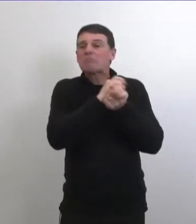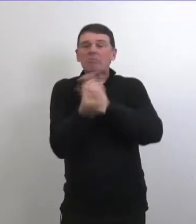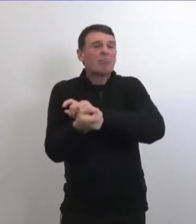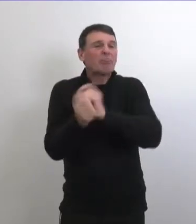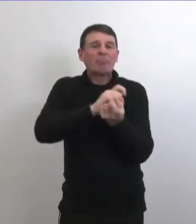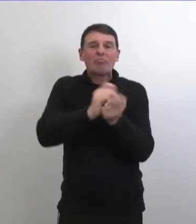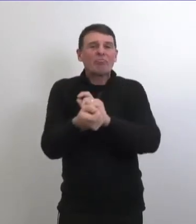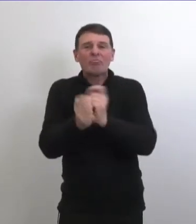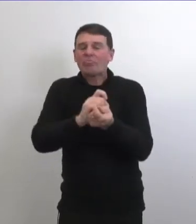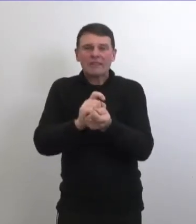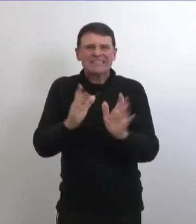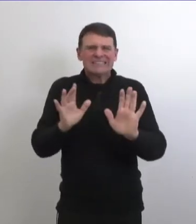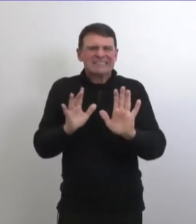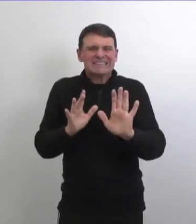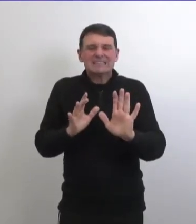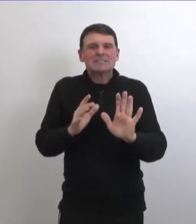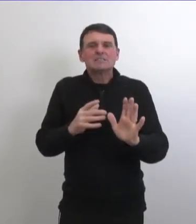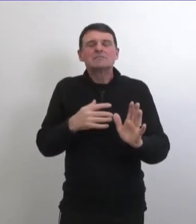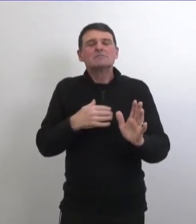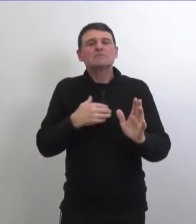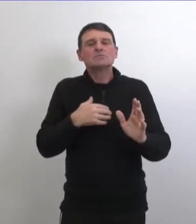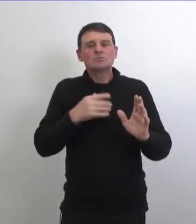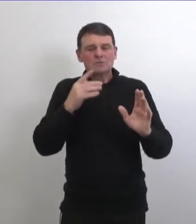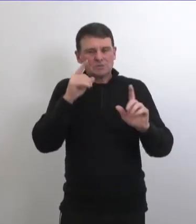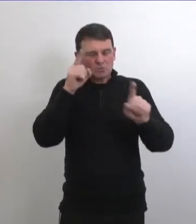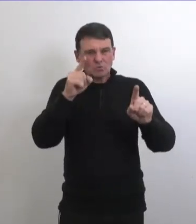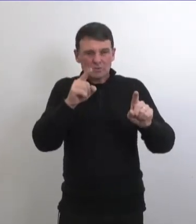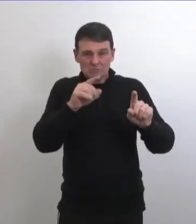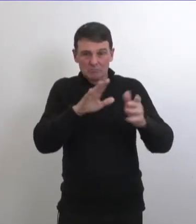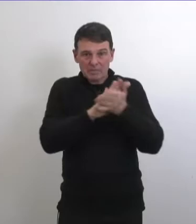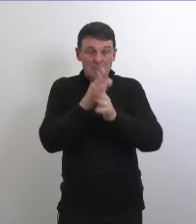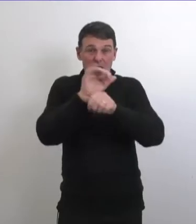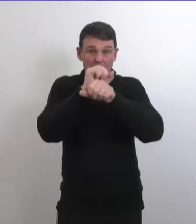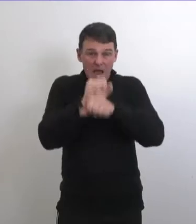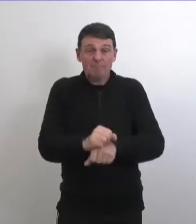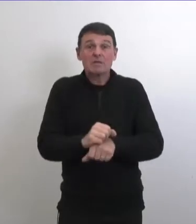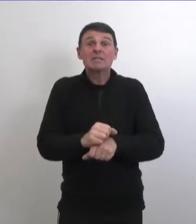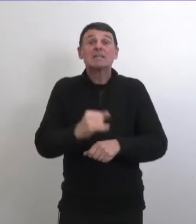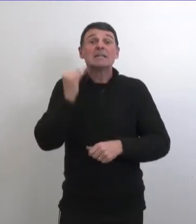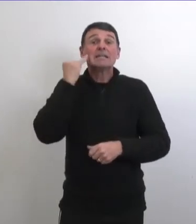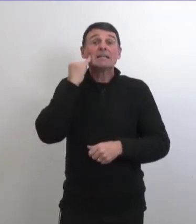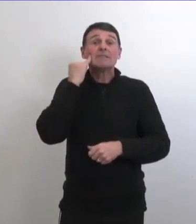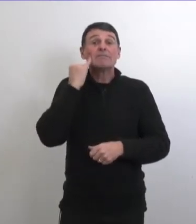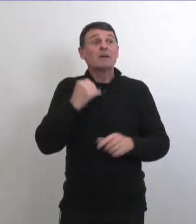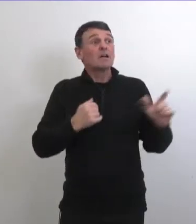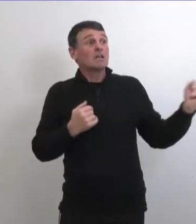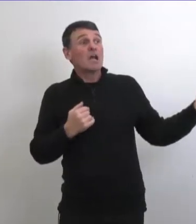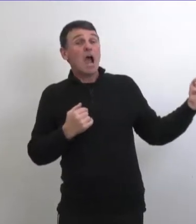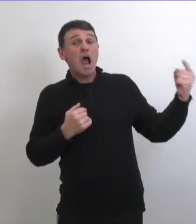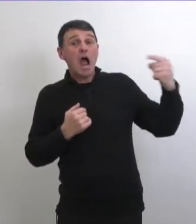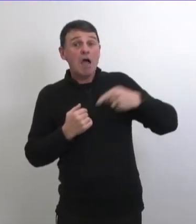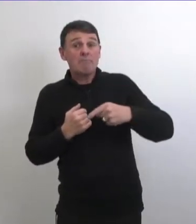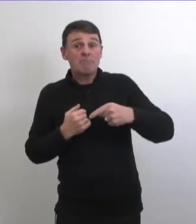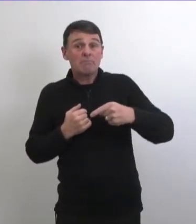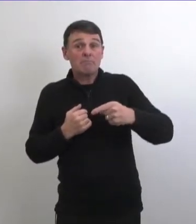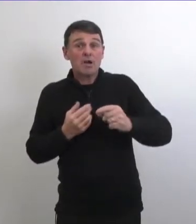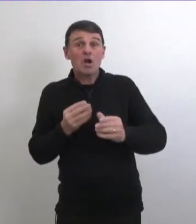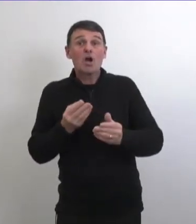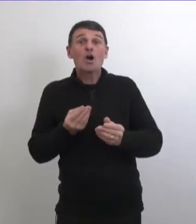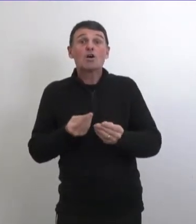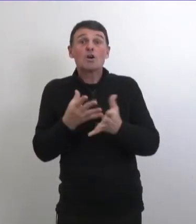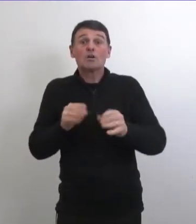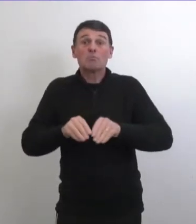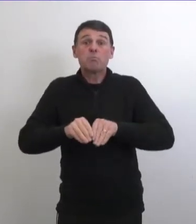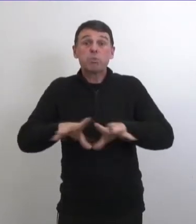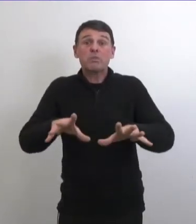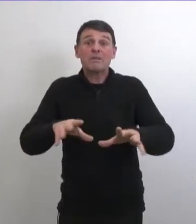de changer les ordres de santé publique si rapidement parce que vous avez une communauté qui développe un foyer épidémique par rapport à une autre qui ne l'a pas donc on